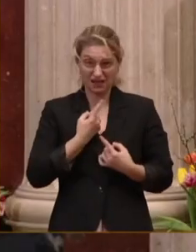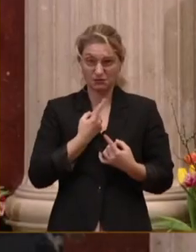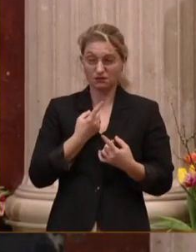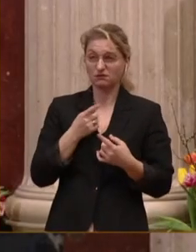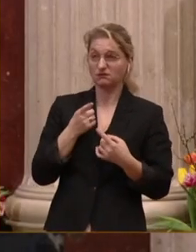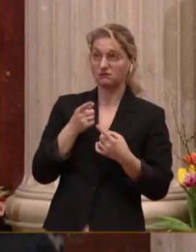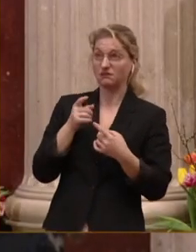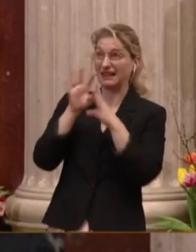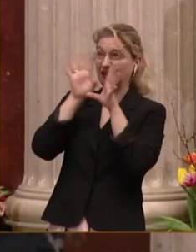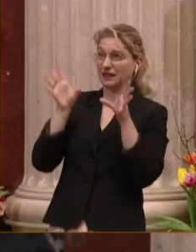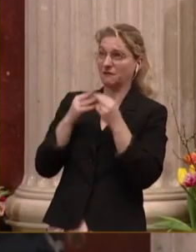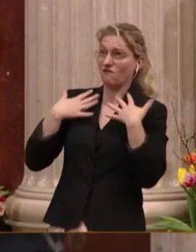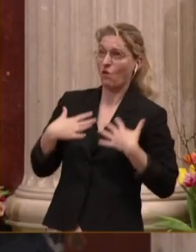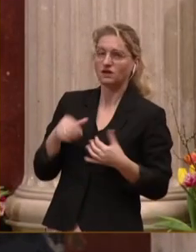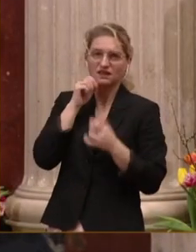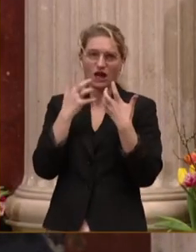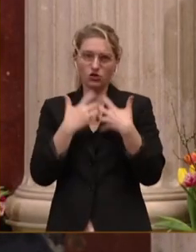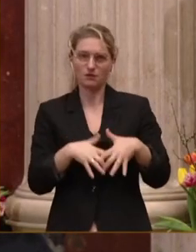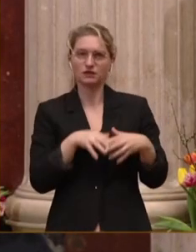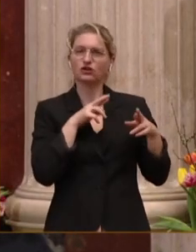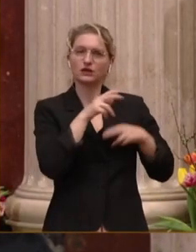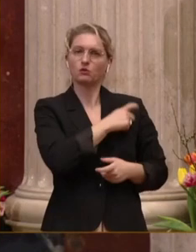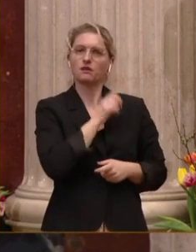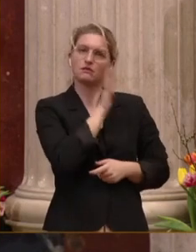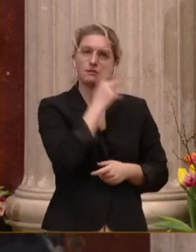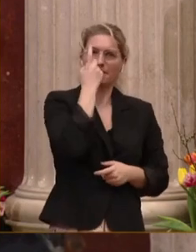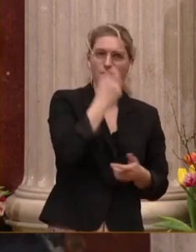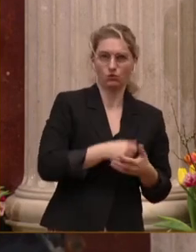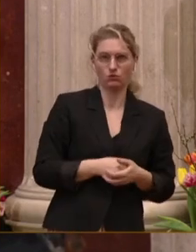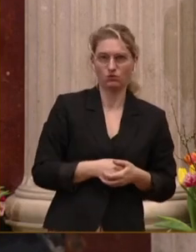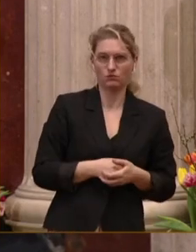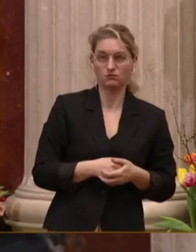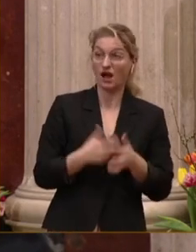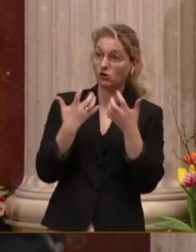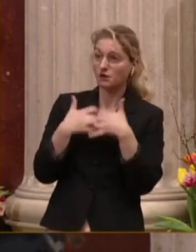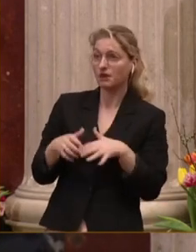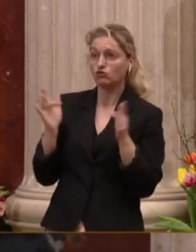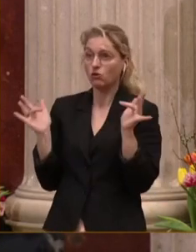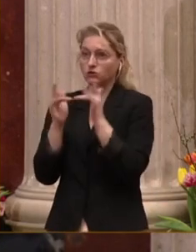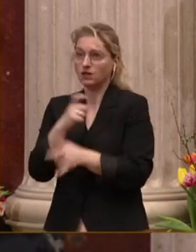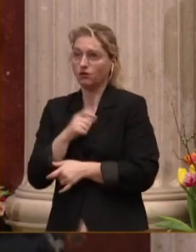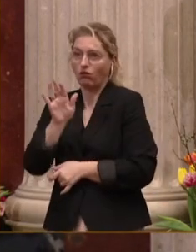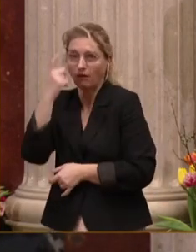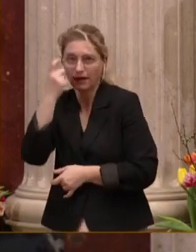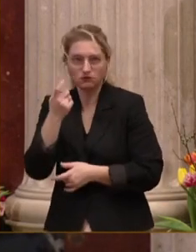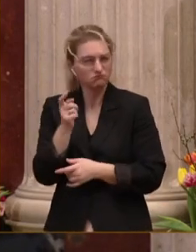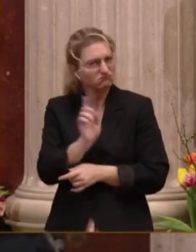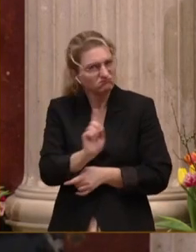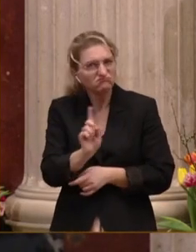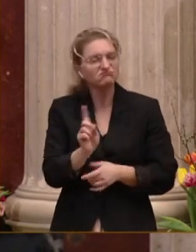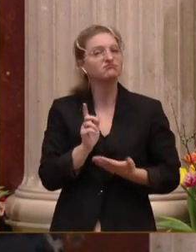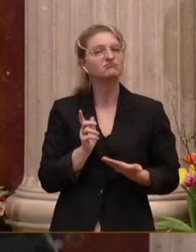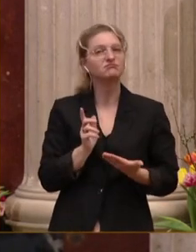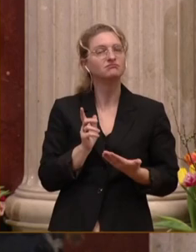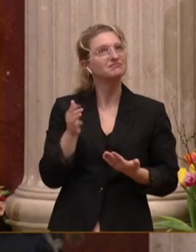Regierungsparteien. Es ist aber auch nicht automatisch die Meinung der Oppositionsparteien. Und das müssen wir uns vor Augen